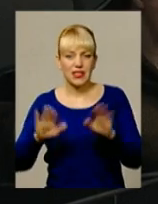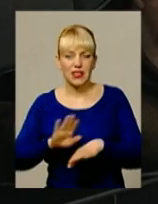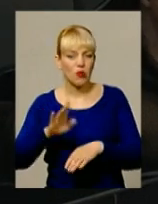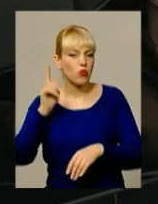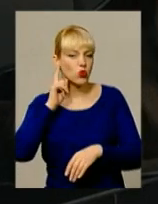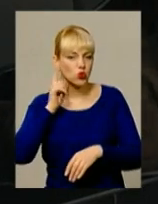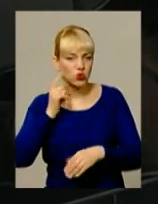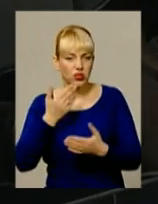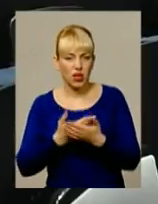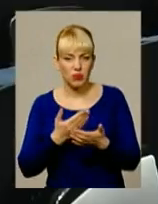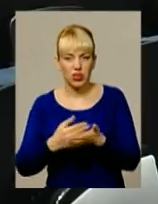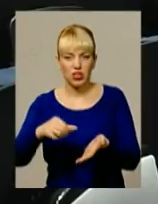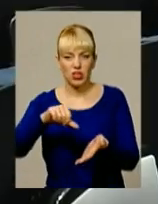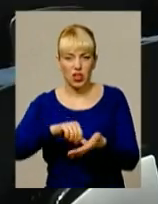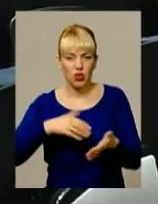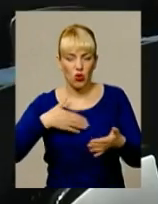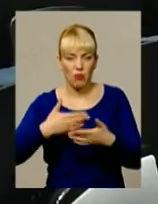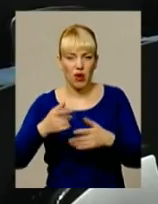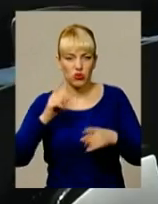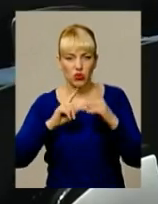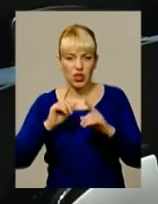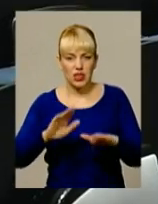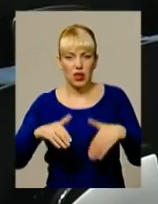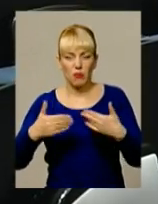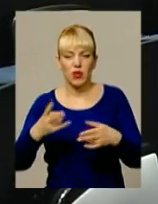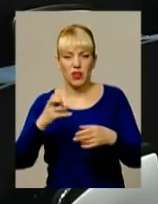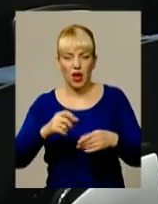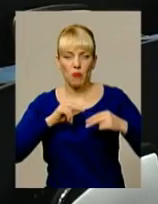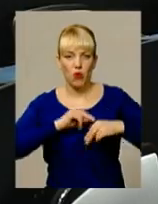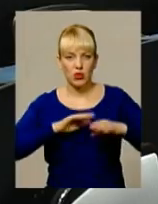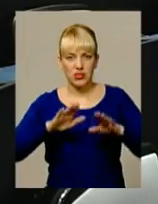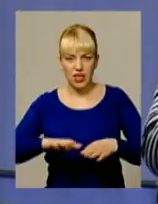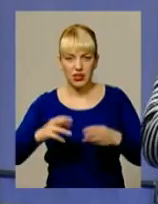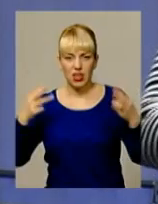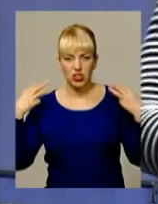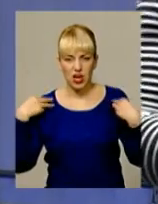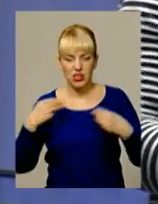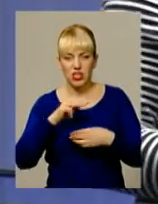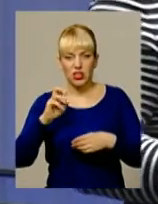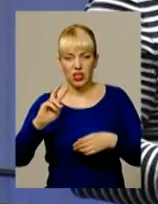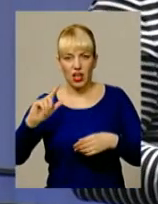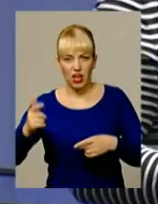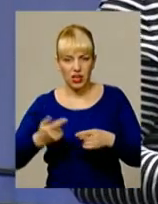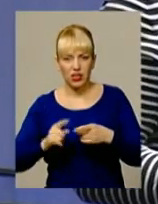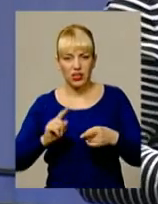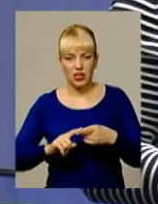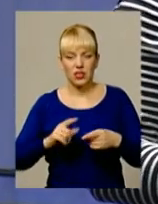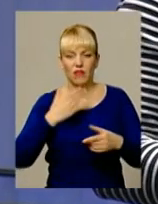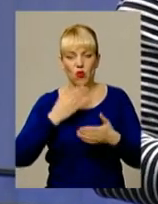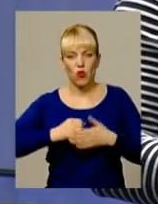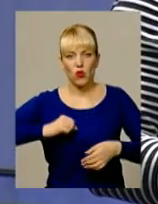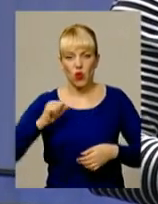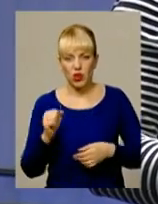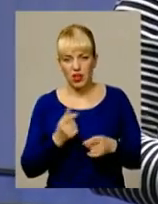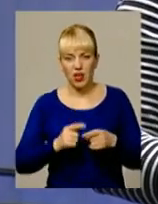До прикладу цього разу члени громадської ради пропонували на посаду начальника управління комунальним майном свого колегу за громадською роботою